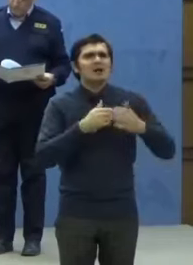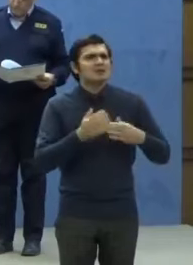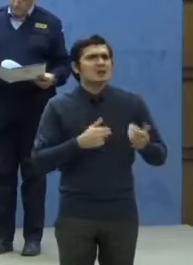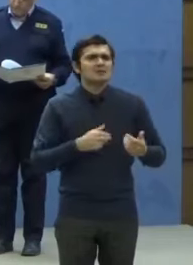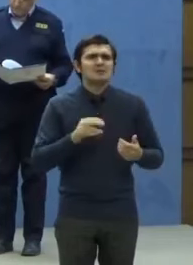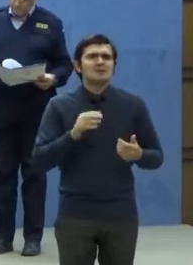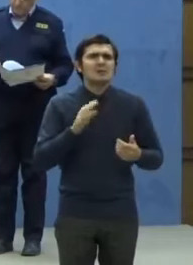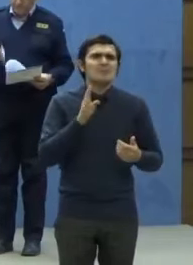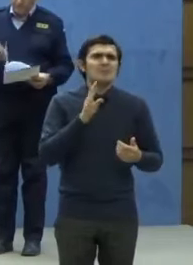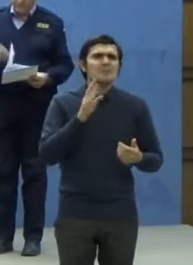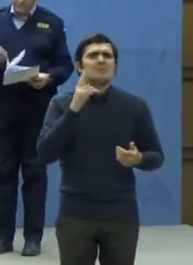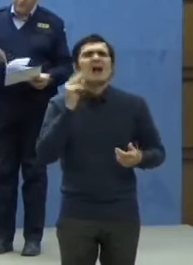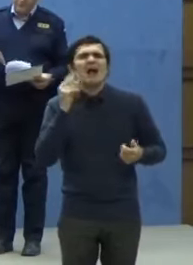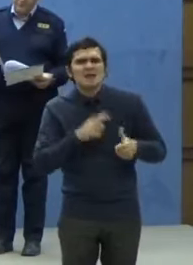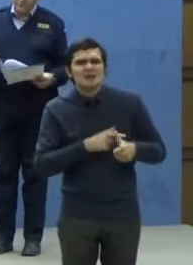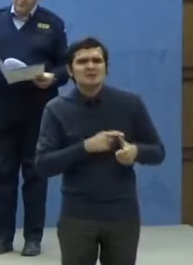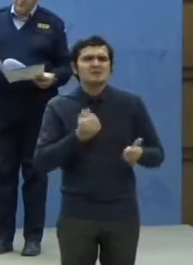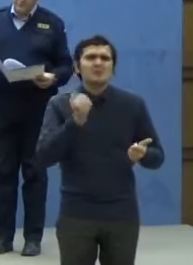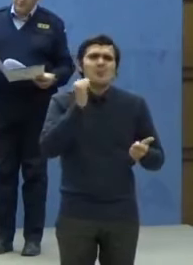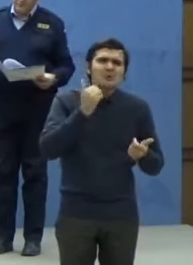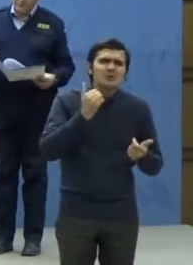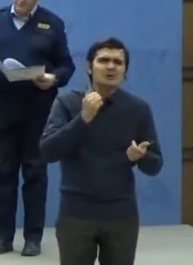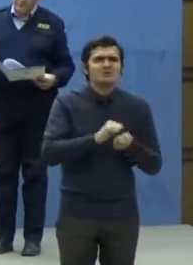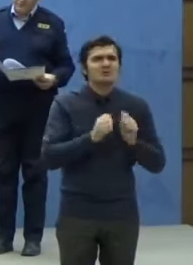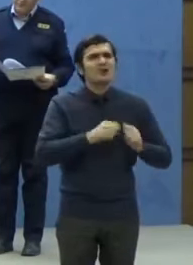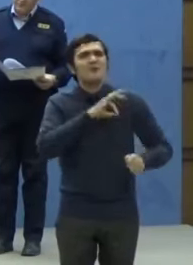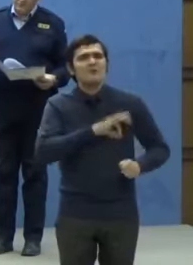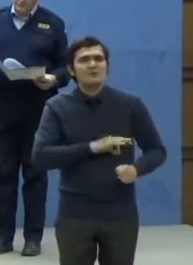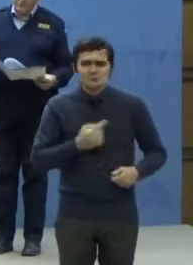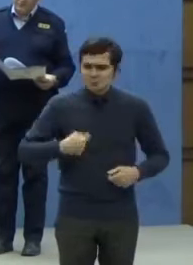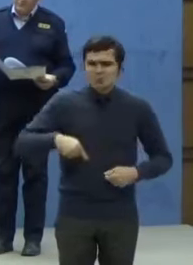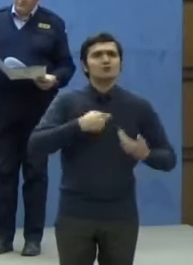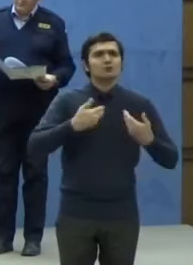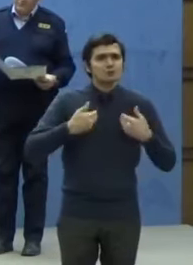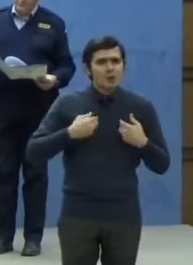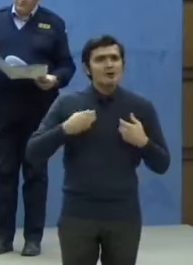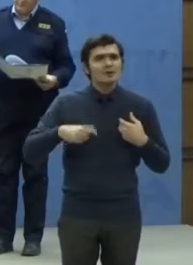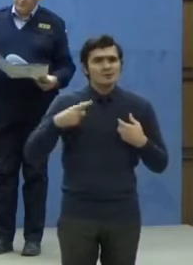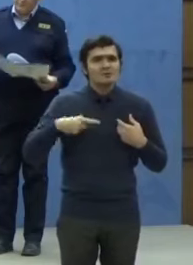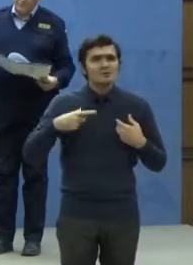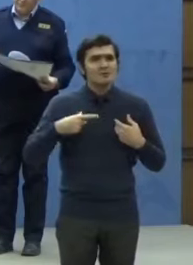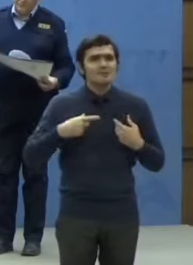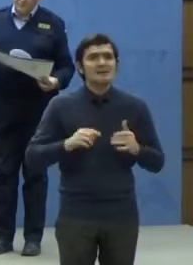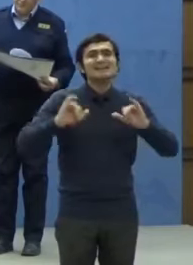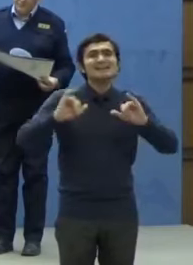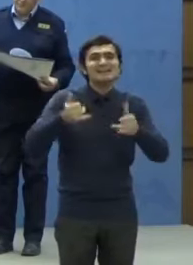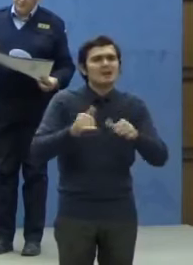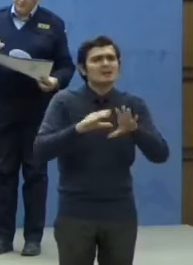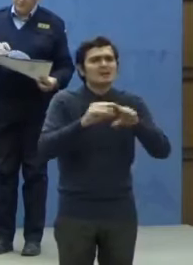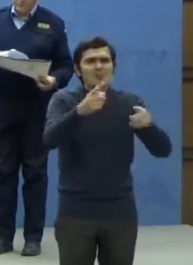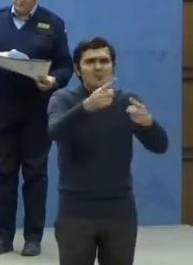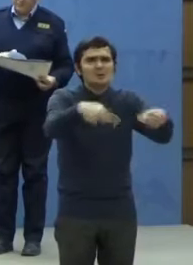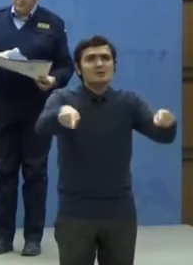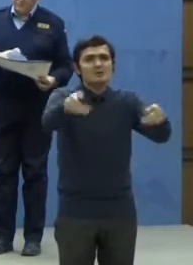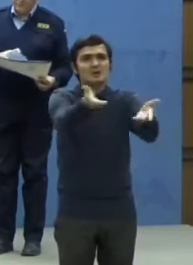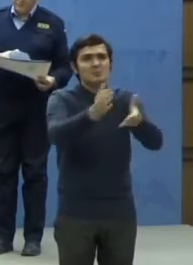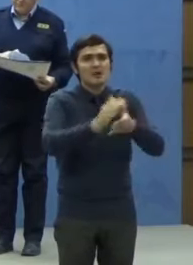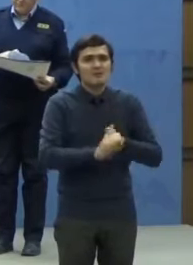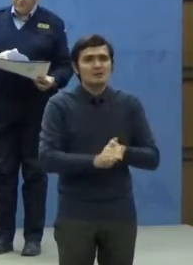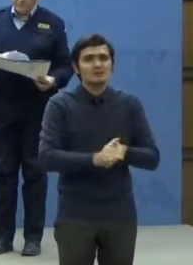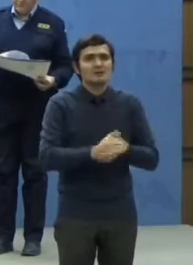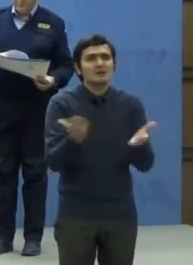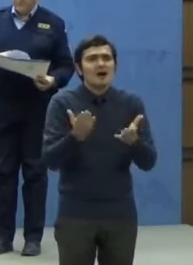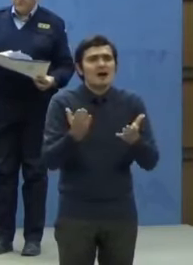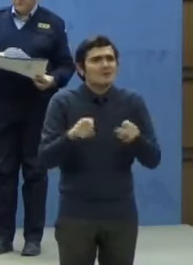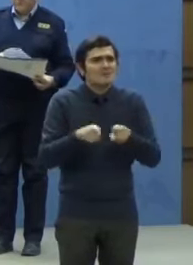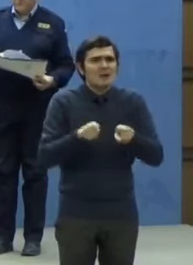sau de fii. Ne aflăm și noi în situația multora dintre dumneavoastră care nu și-au mai văzut cele